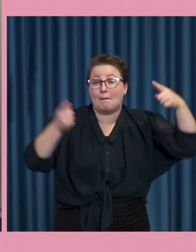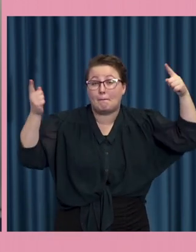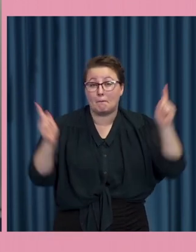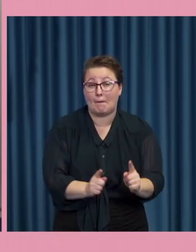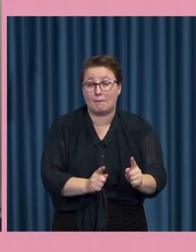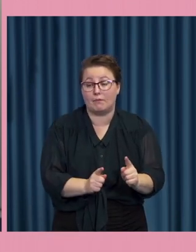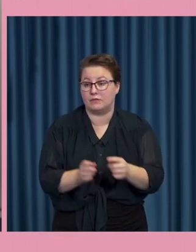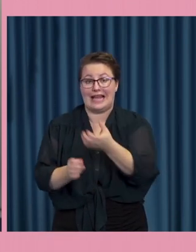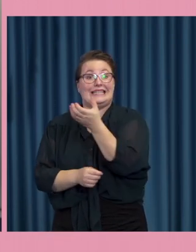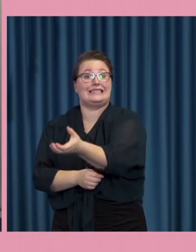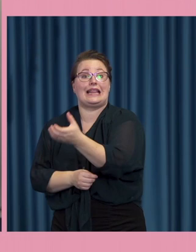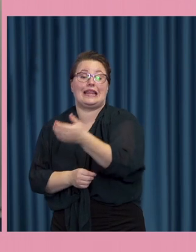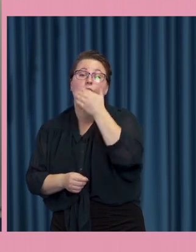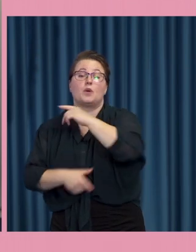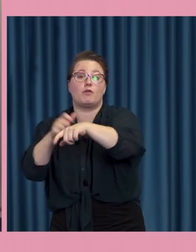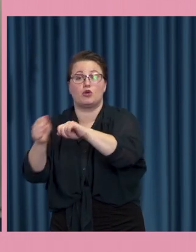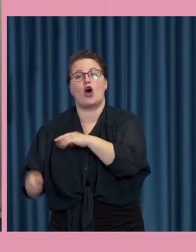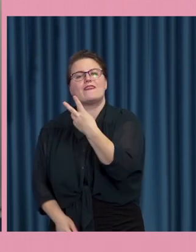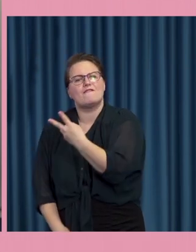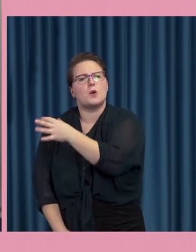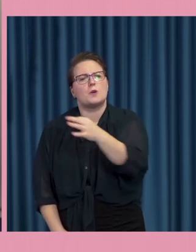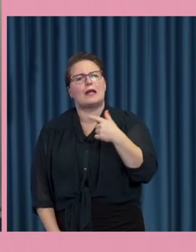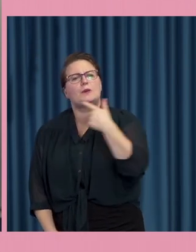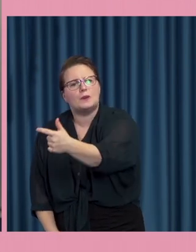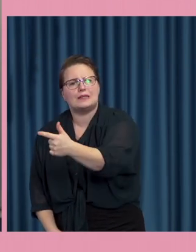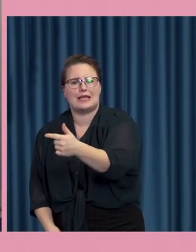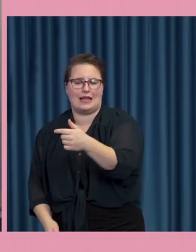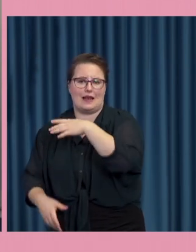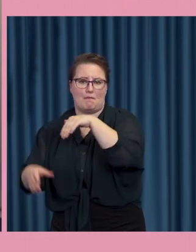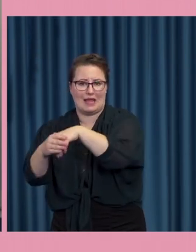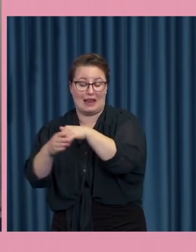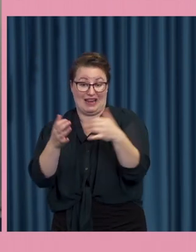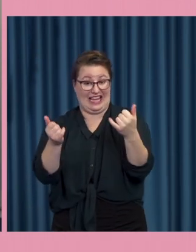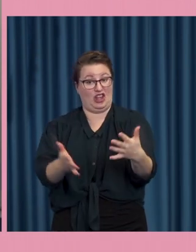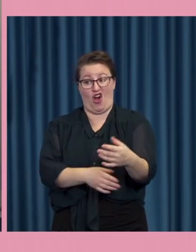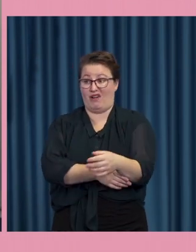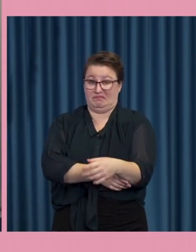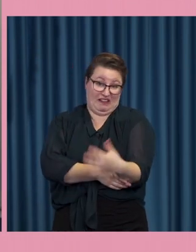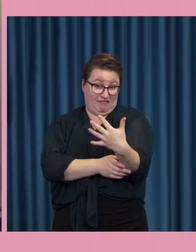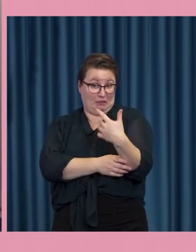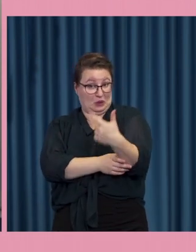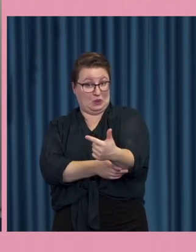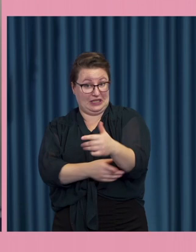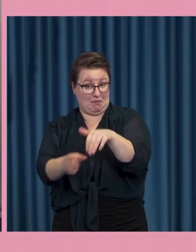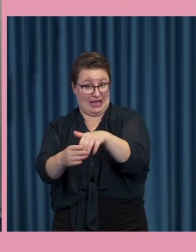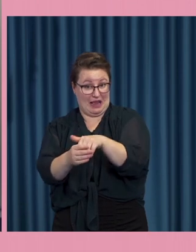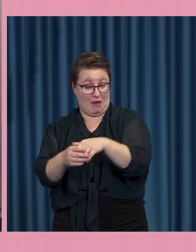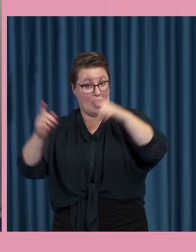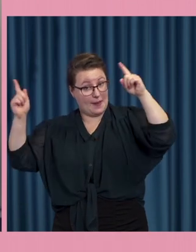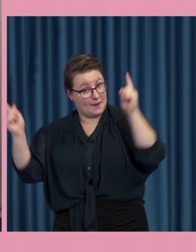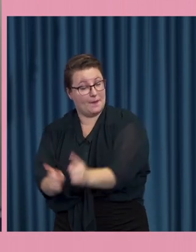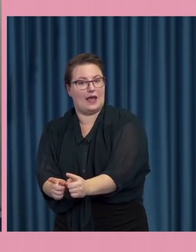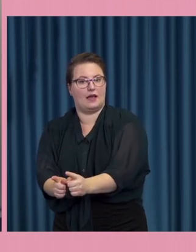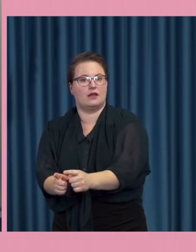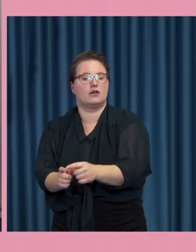Centerpartiets ungdomsförbund hade 200 000 medlemmar och har idag typ 5 000 medlemmar och det här handlar mycket